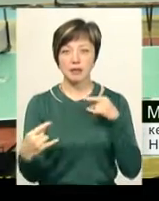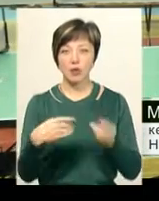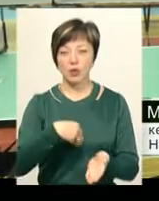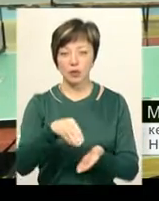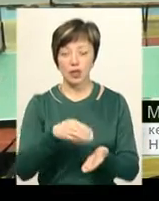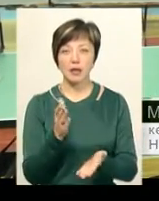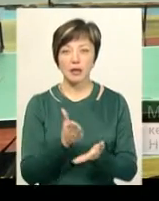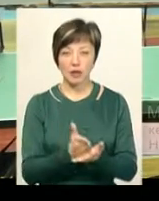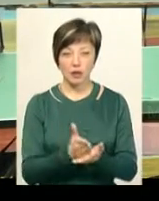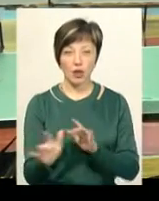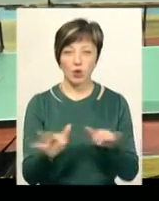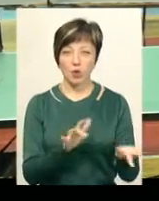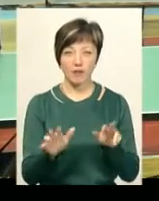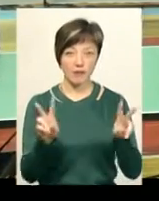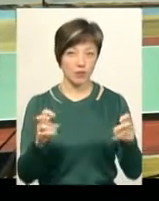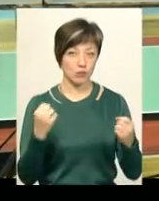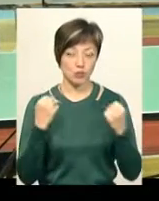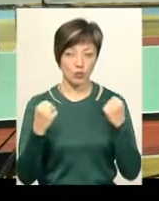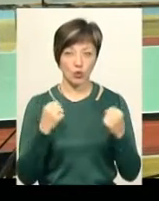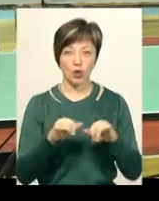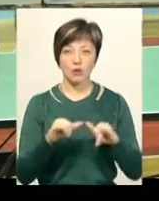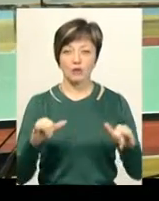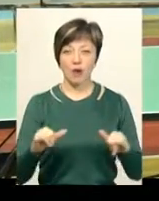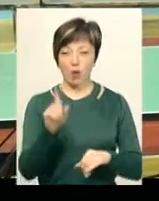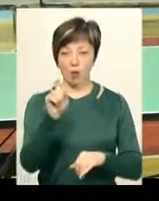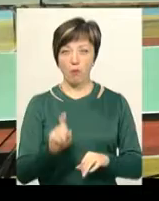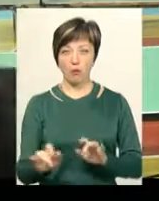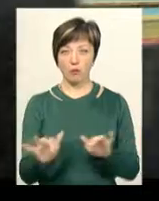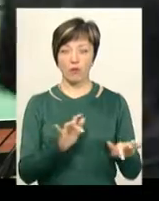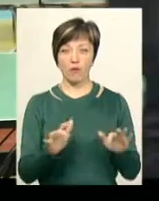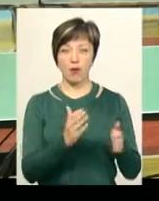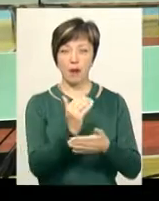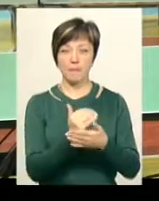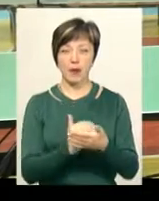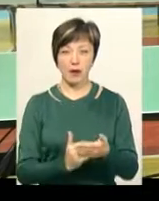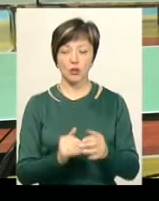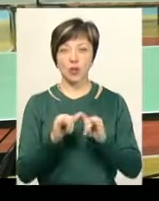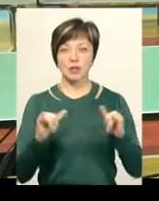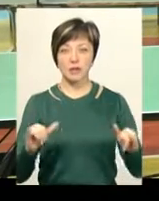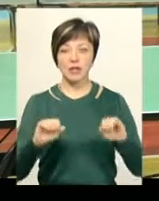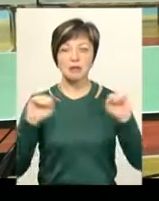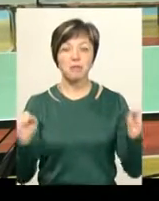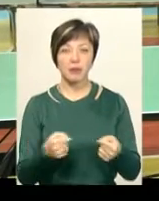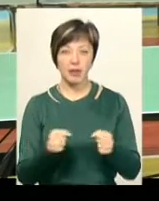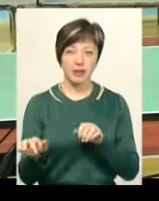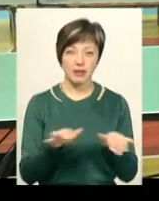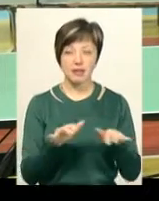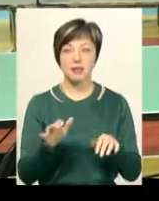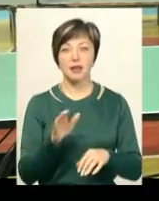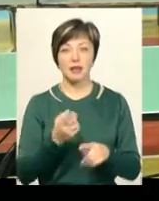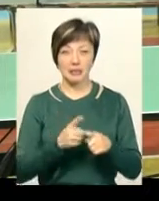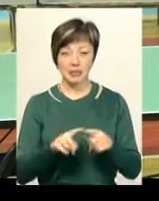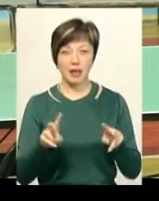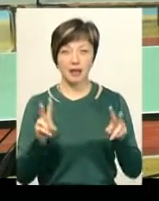адже він є досить рухливим видом спорту. Він розвиває опорно-руховий апарат, він розвиває спритність, він